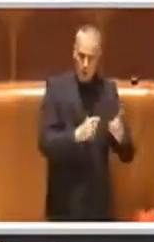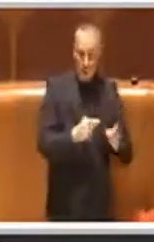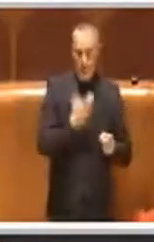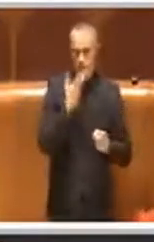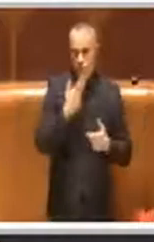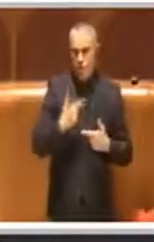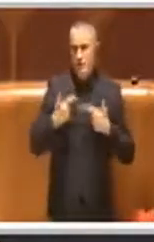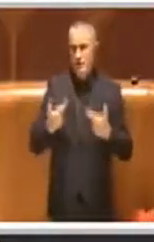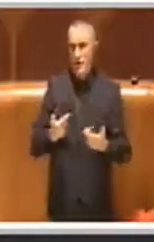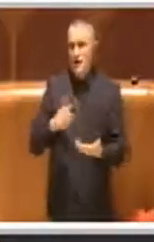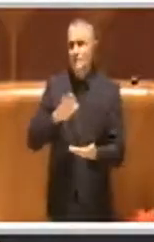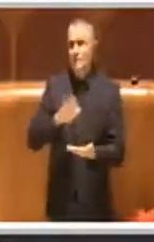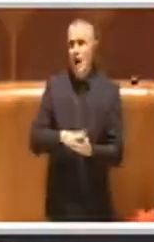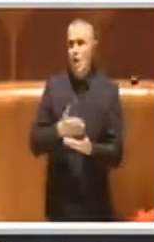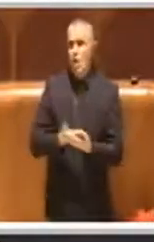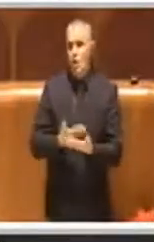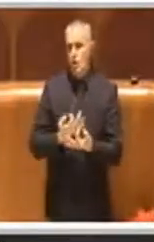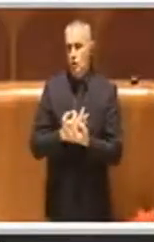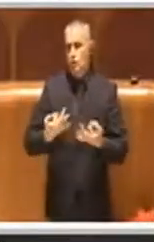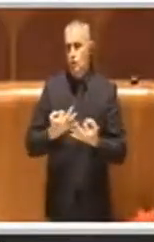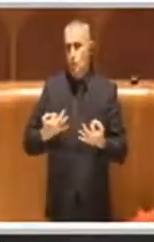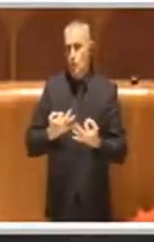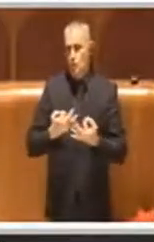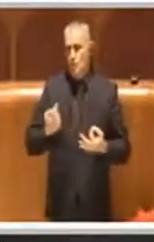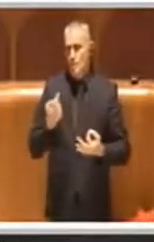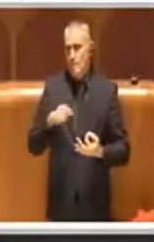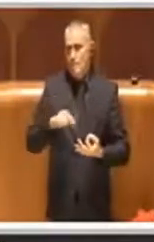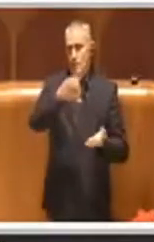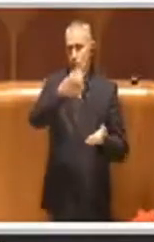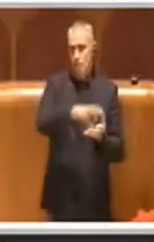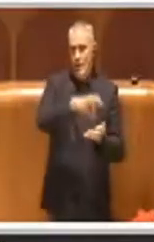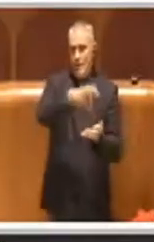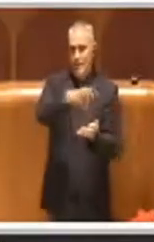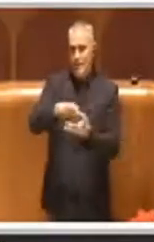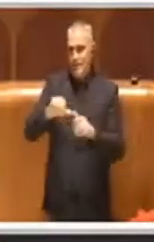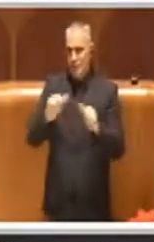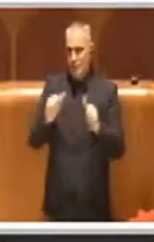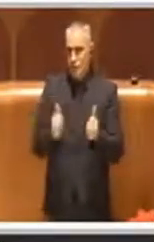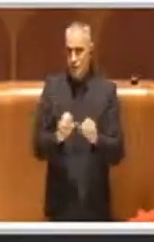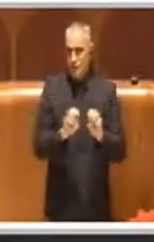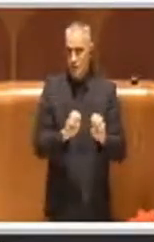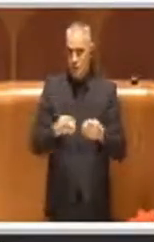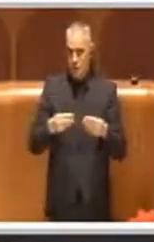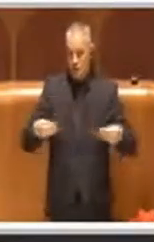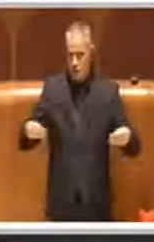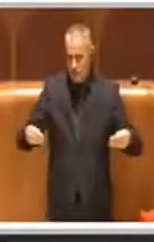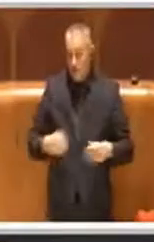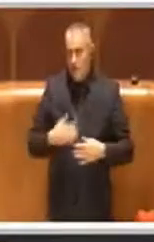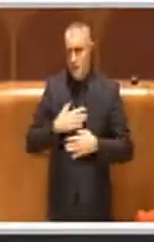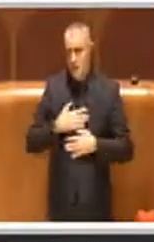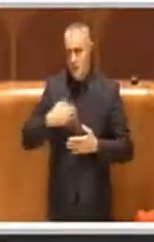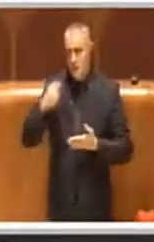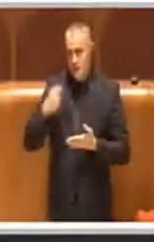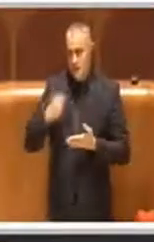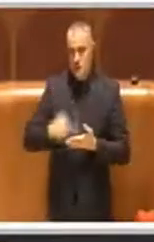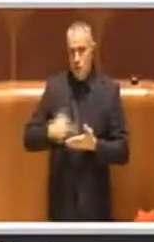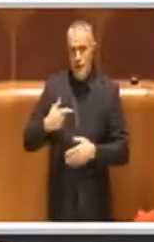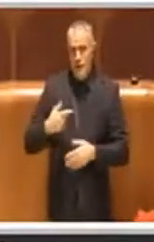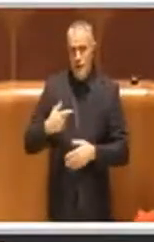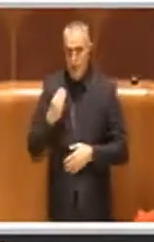formazione professionale e per noi questo è molto importante non solo perché